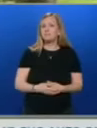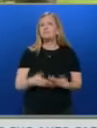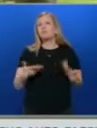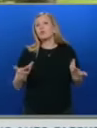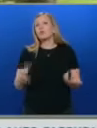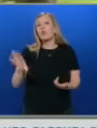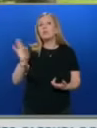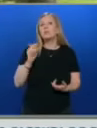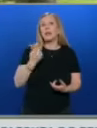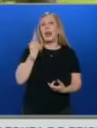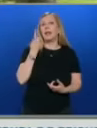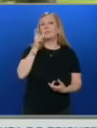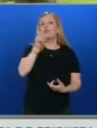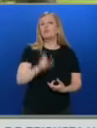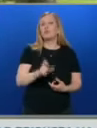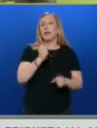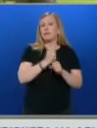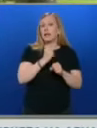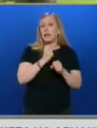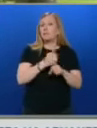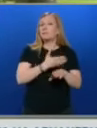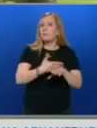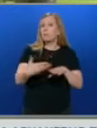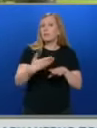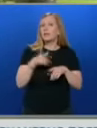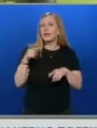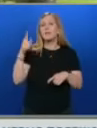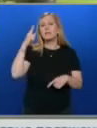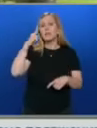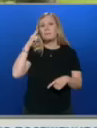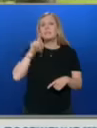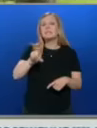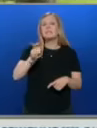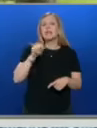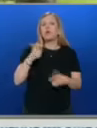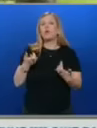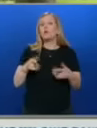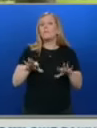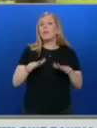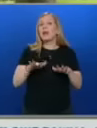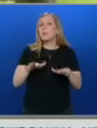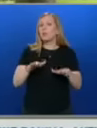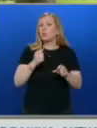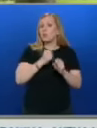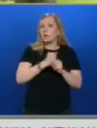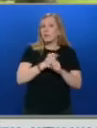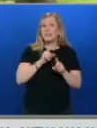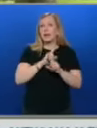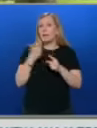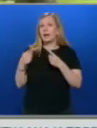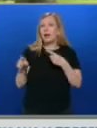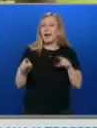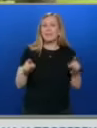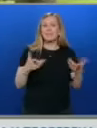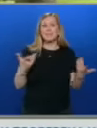избира един човек на дадена должност за постоянно би следвал да е компетентен да избере и този, който времено да я упражнява. Няма разлика